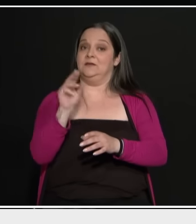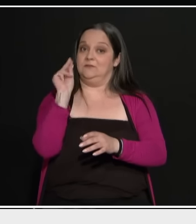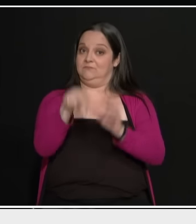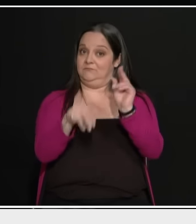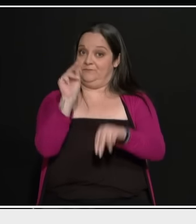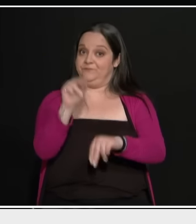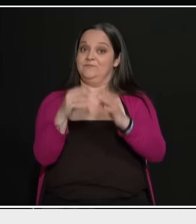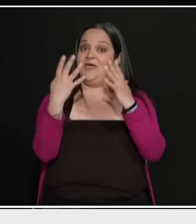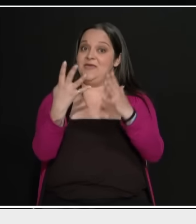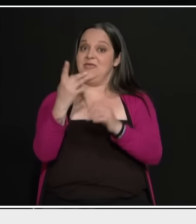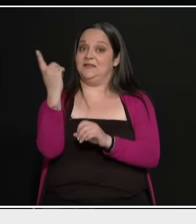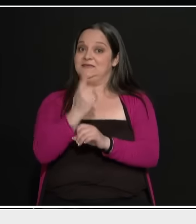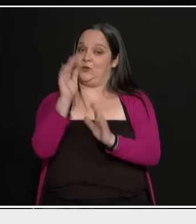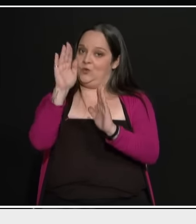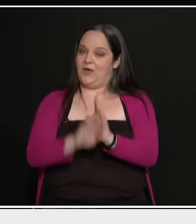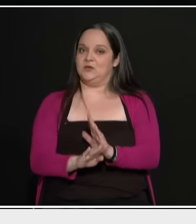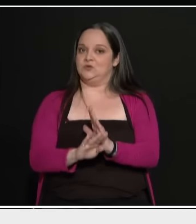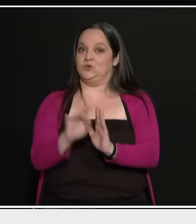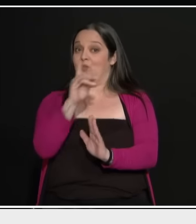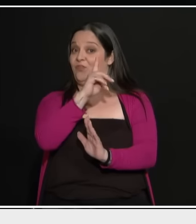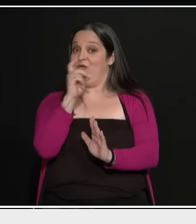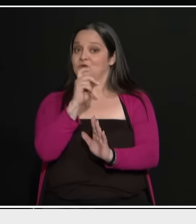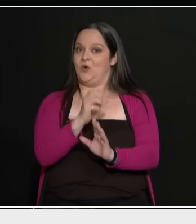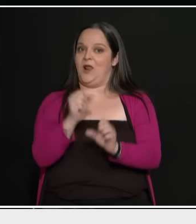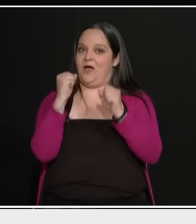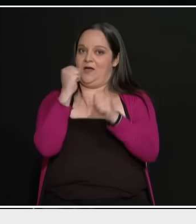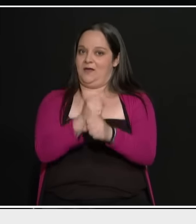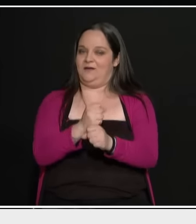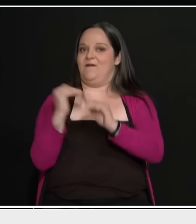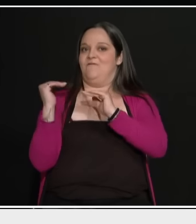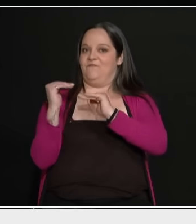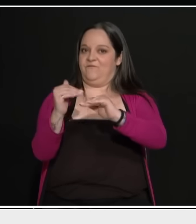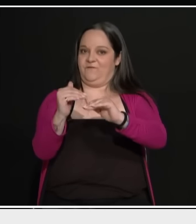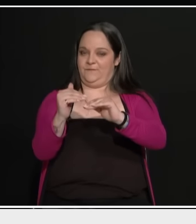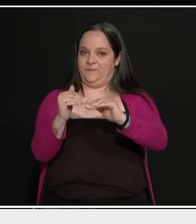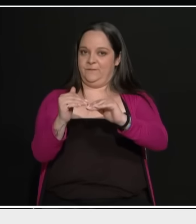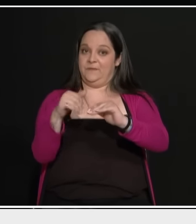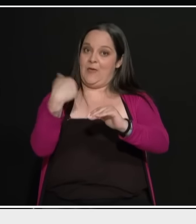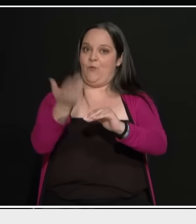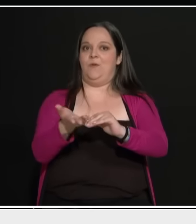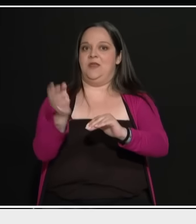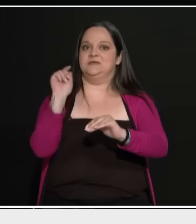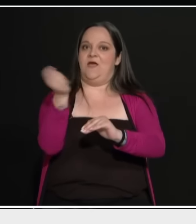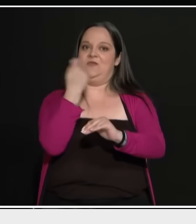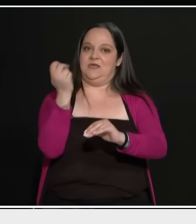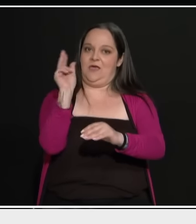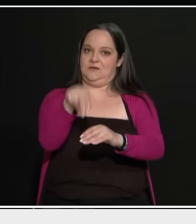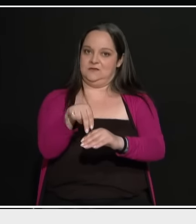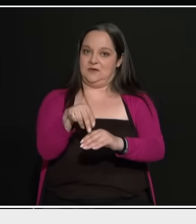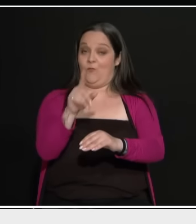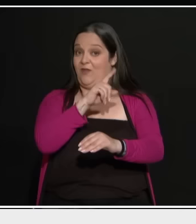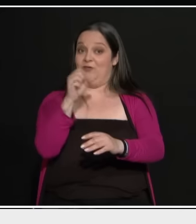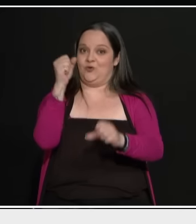είναι δύσκολη η παραμονή του στην εξουσία του κυρίου Μητσοτάκη. Αυτό έχω να πω. Ότι είναι δύσκολη η